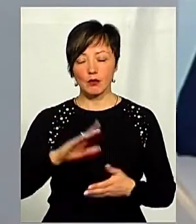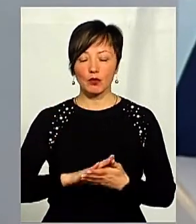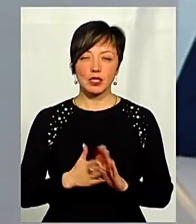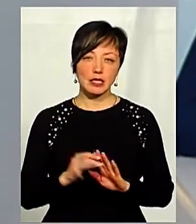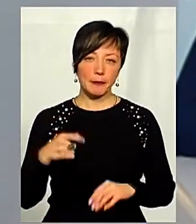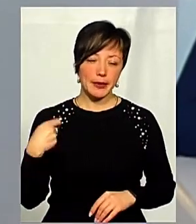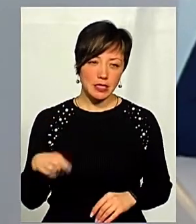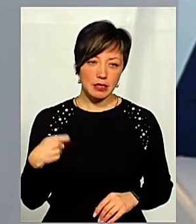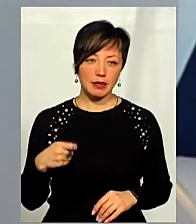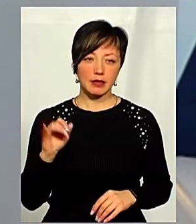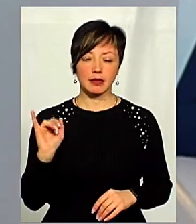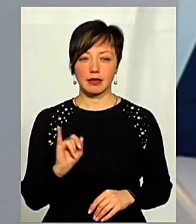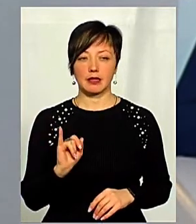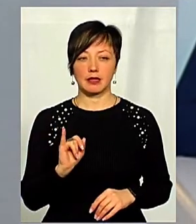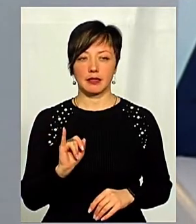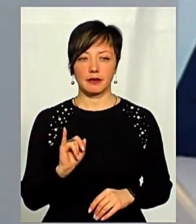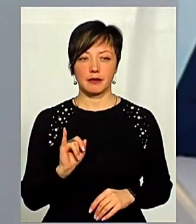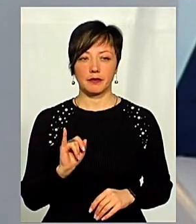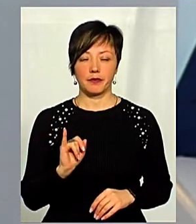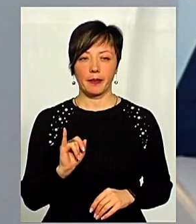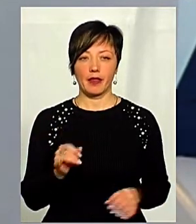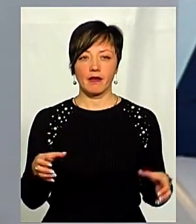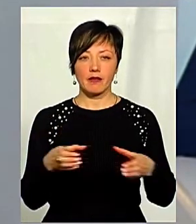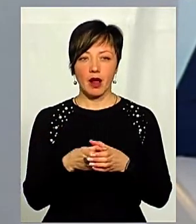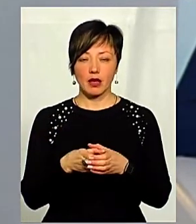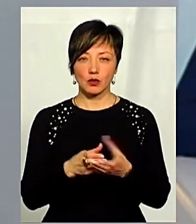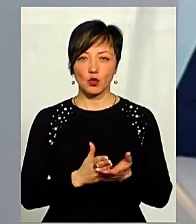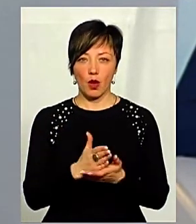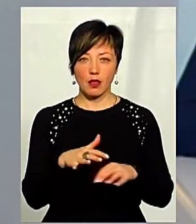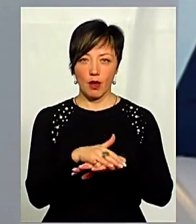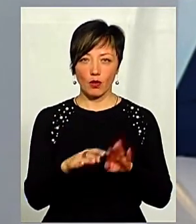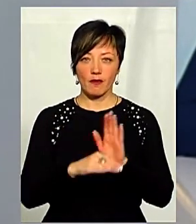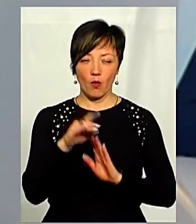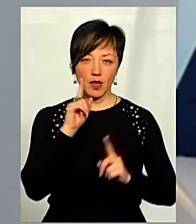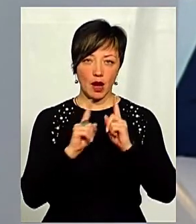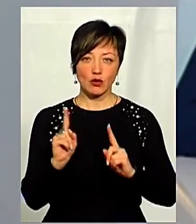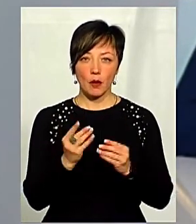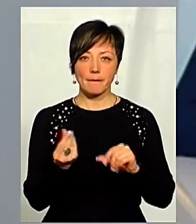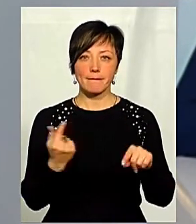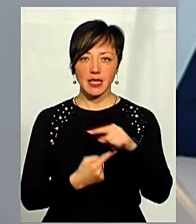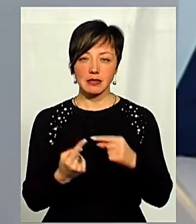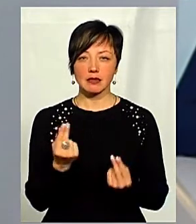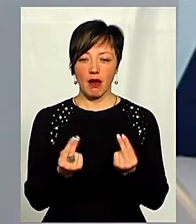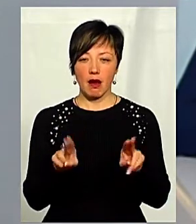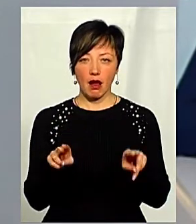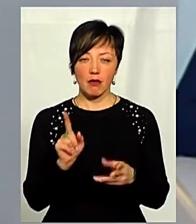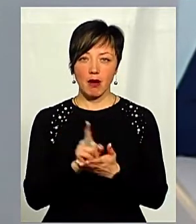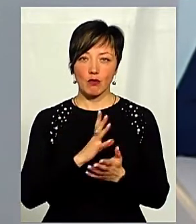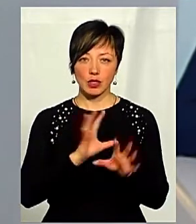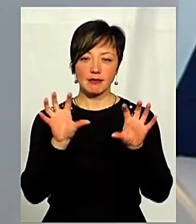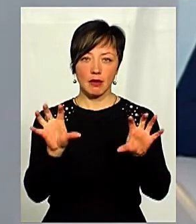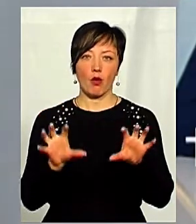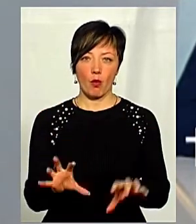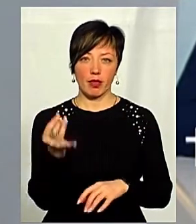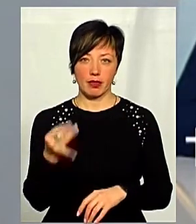президента, і фракції партії «Слуга народу» в Верховній Раді, що бізнес гральний має бути легалізований.